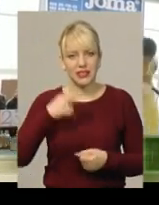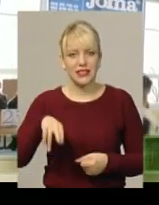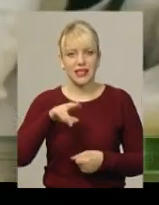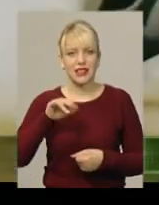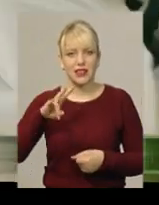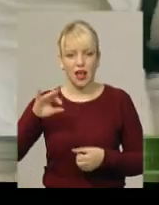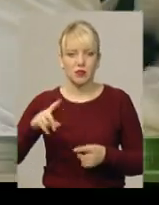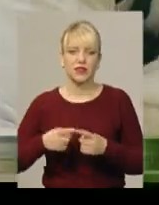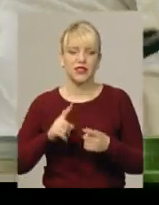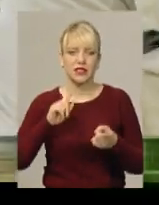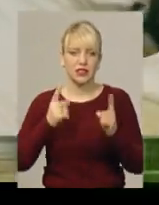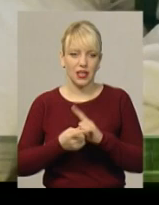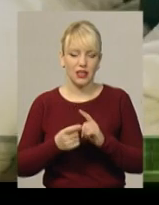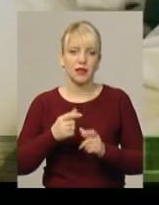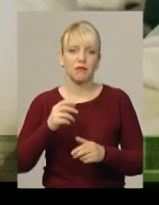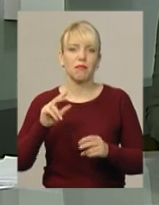міжнародного турніру з дзюдо.